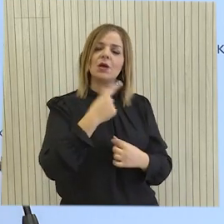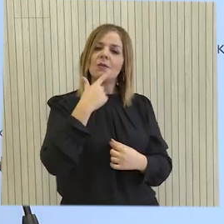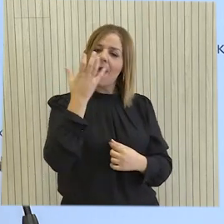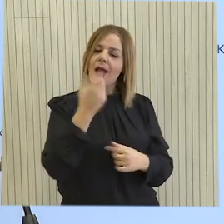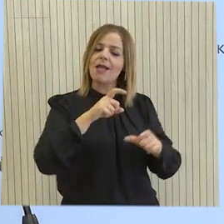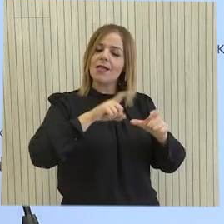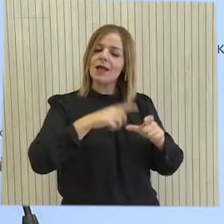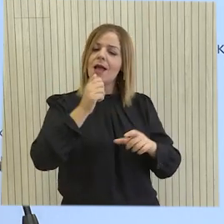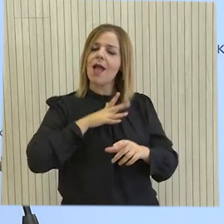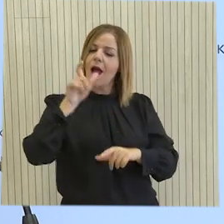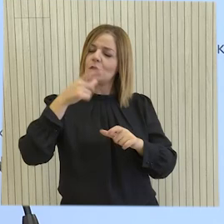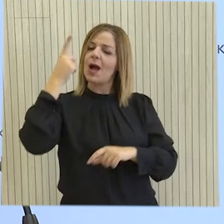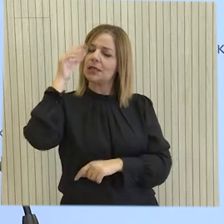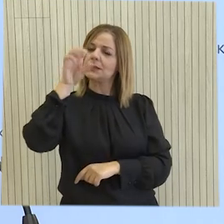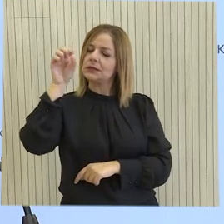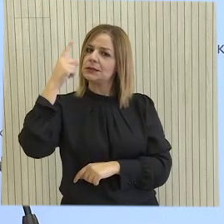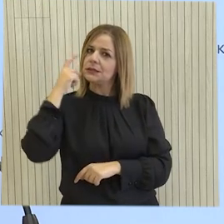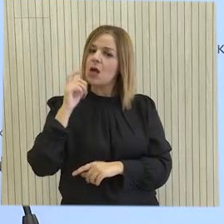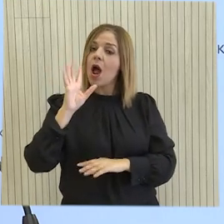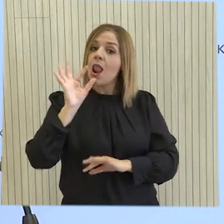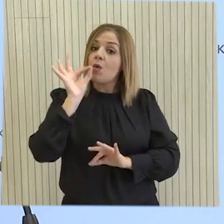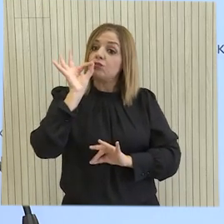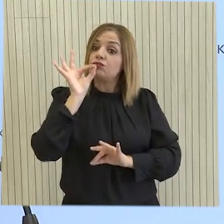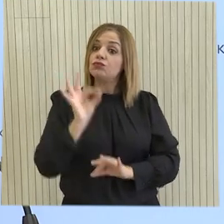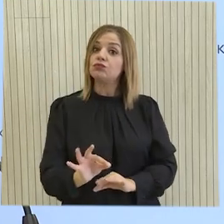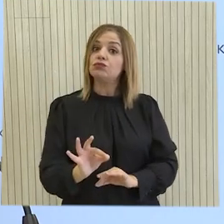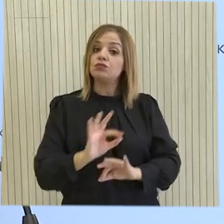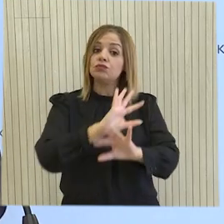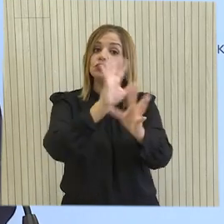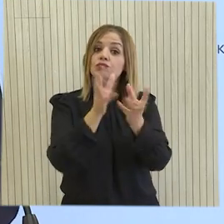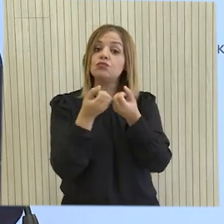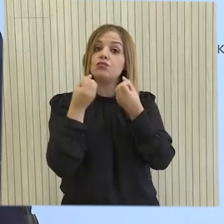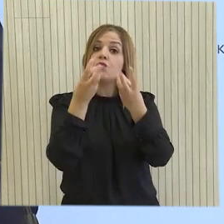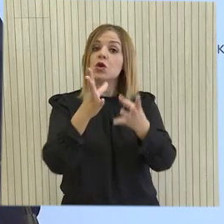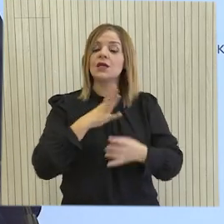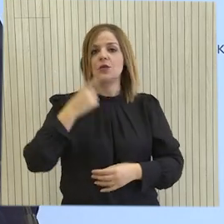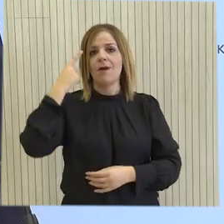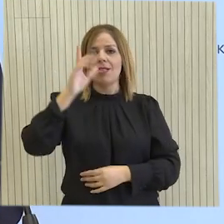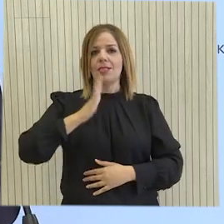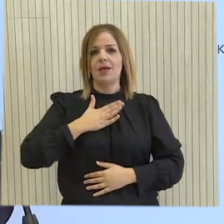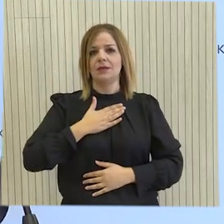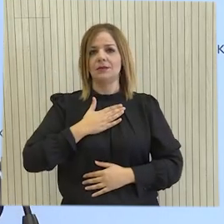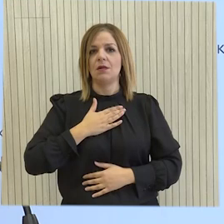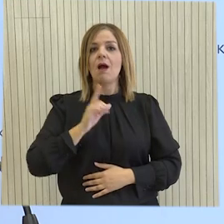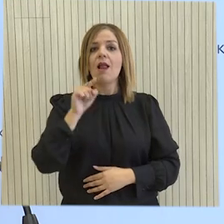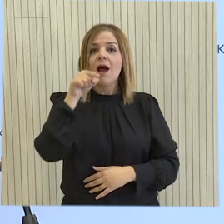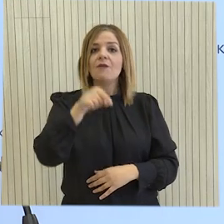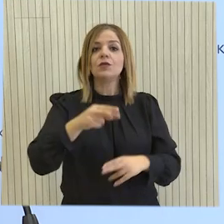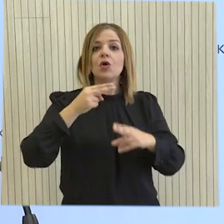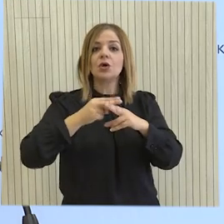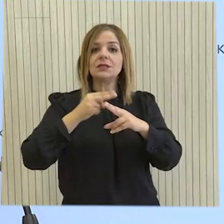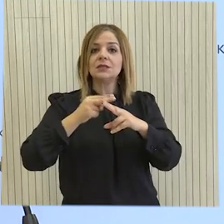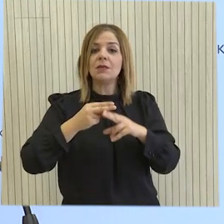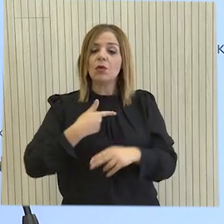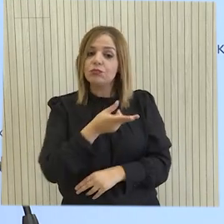νομικά ή φυσικά πρόσωπα τα οποία εμπλέκονται. Δεν έχω υπόψη, αν έχουμε εικόνα για την συνολική αριθμό. Όμως αυτό είναι ένα ζήτημα το οποίο